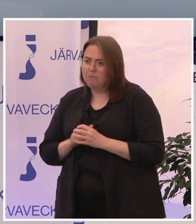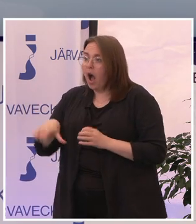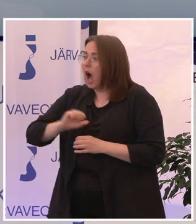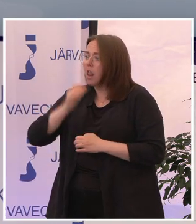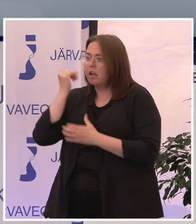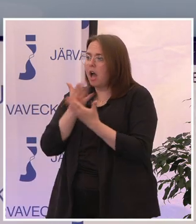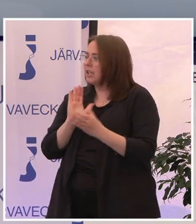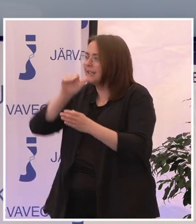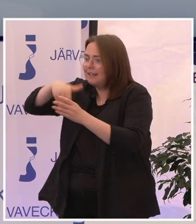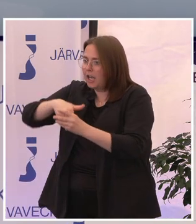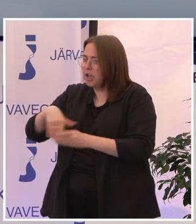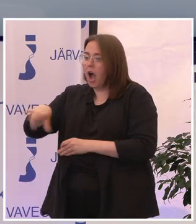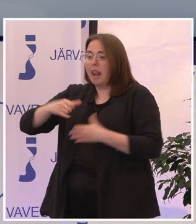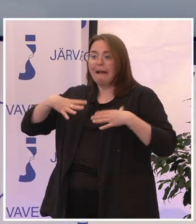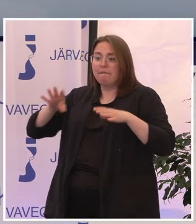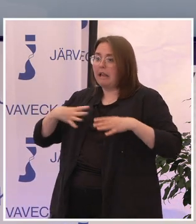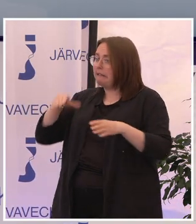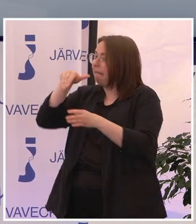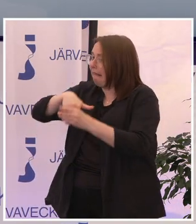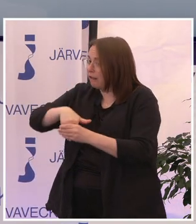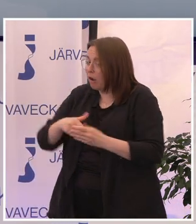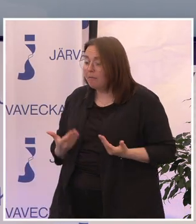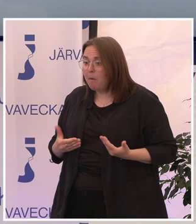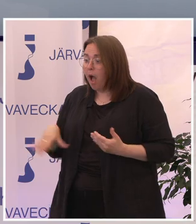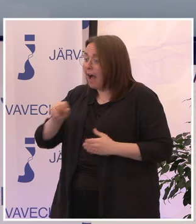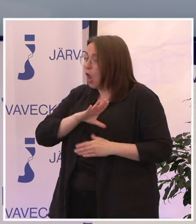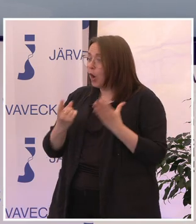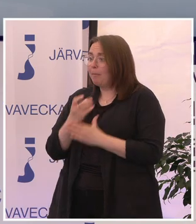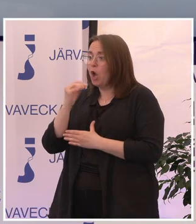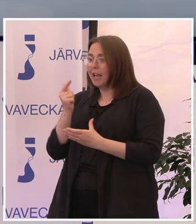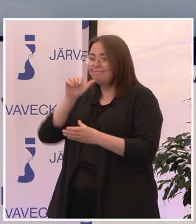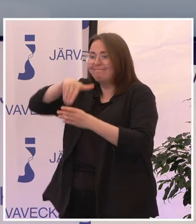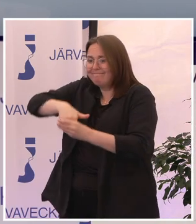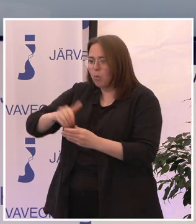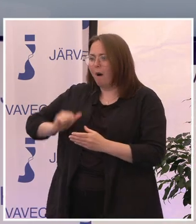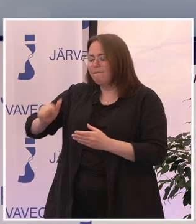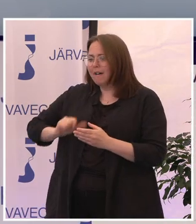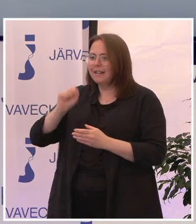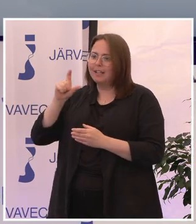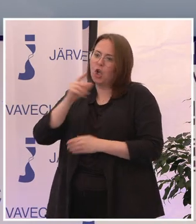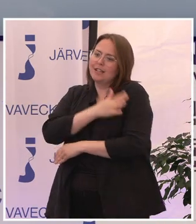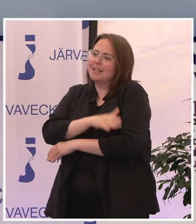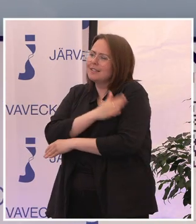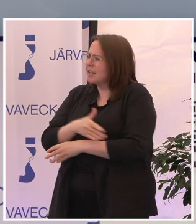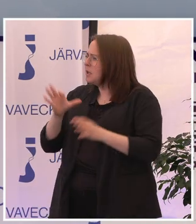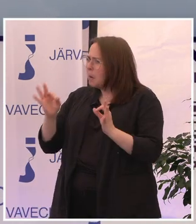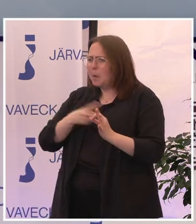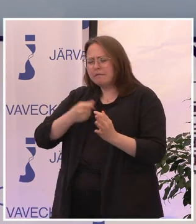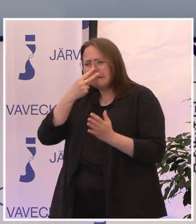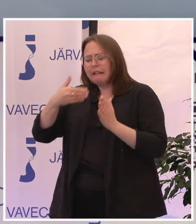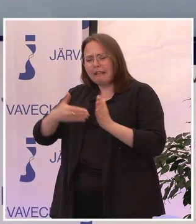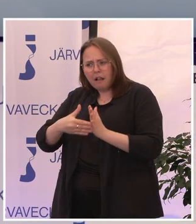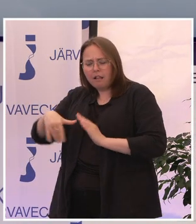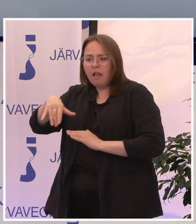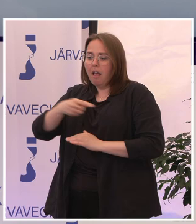kan inte, alla vill inte, alla har inte möjlighet att använda digitala tjänster. Så hur säkerställer vi